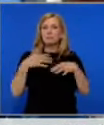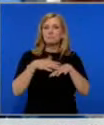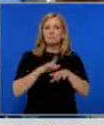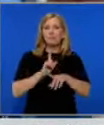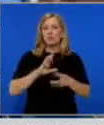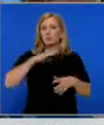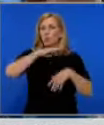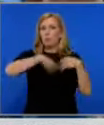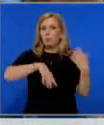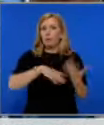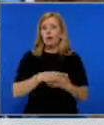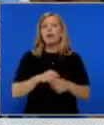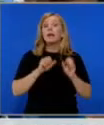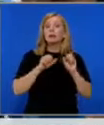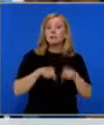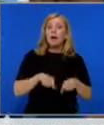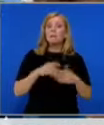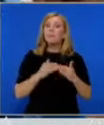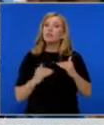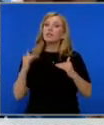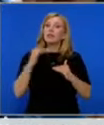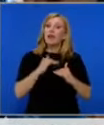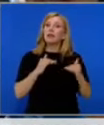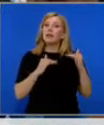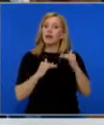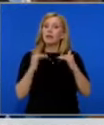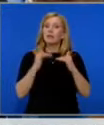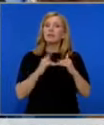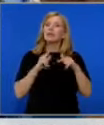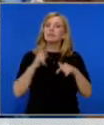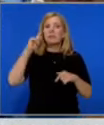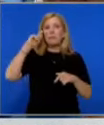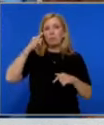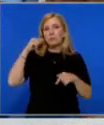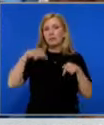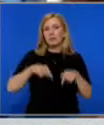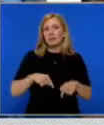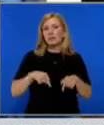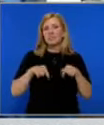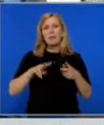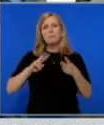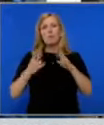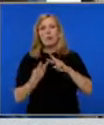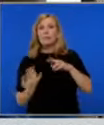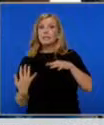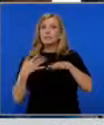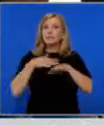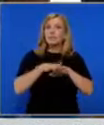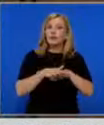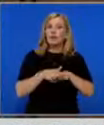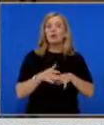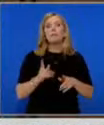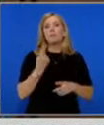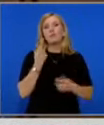Те работят, да, може би може да се надгради, но нека да се помисли технически, кво трябва в момента промени, сливания, след като